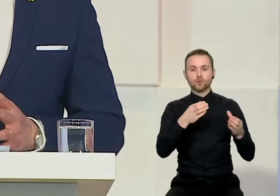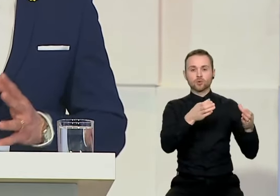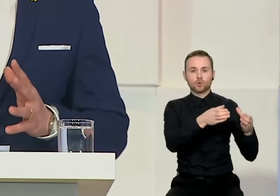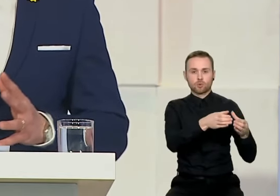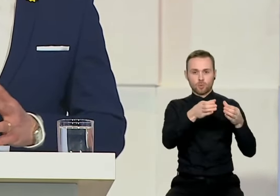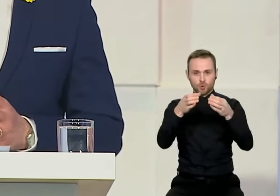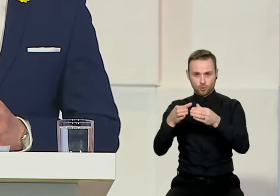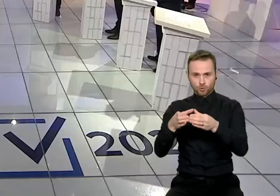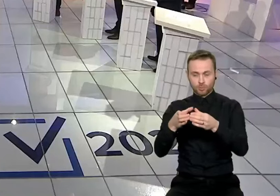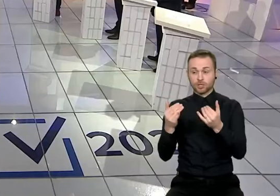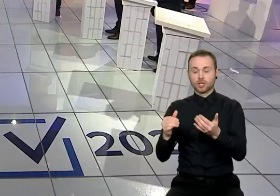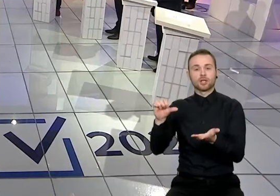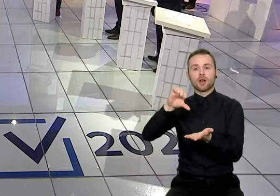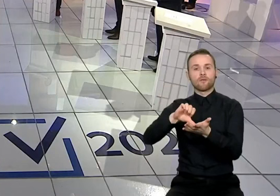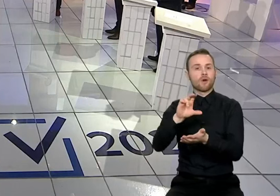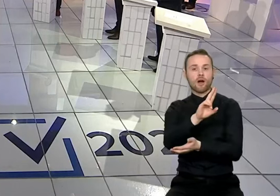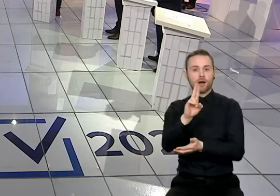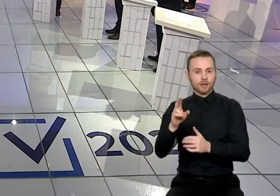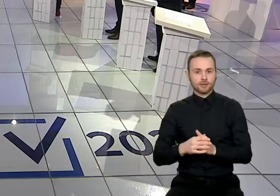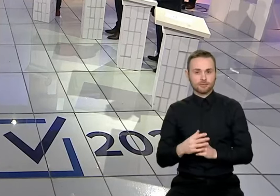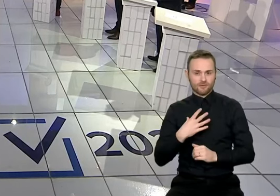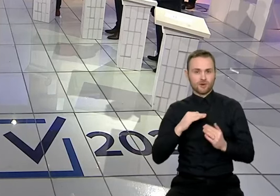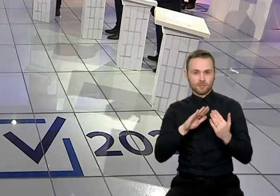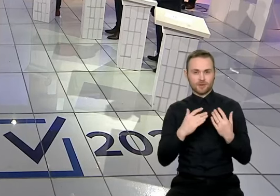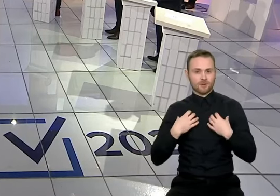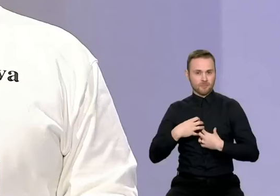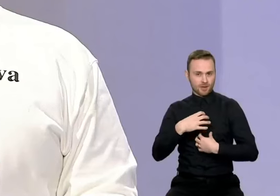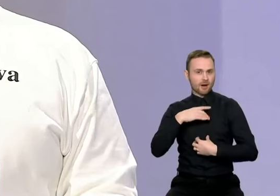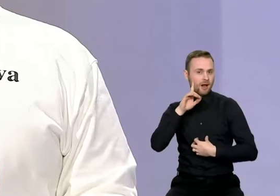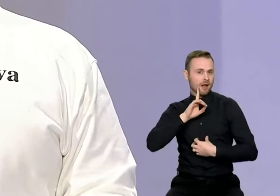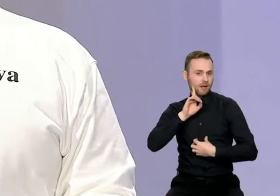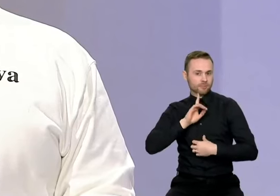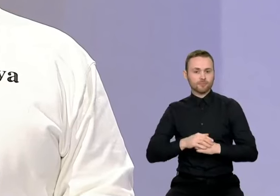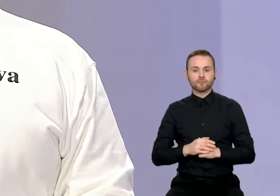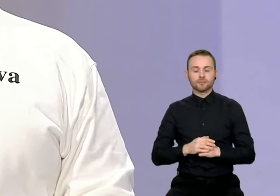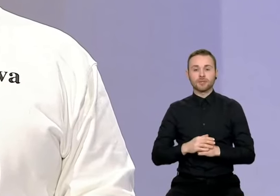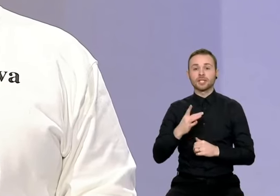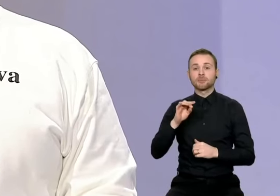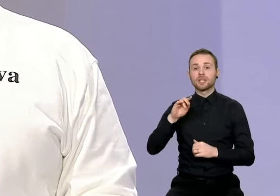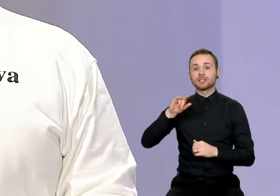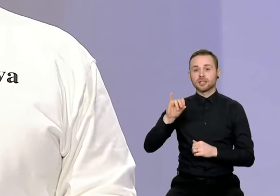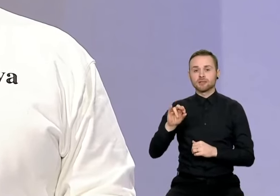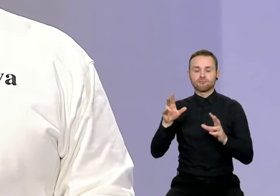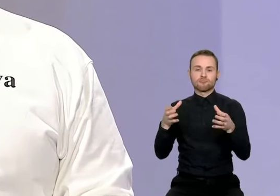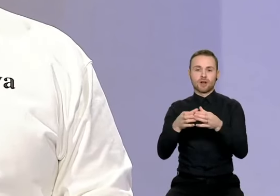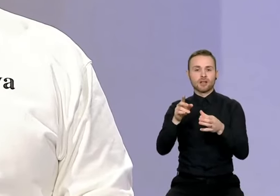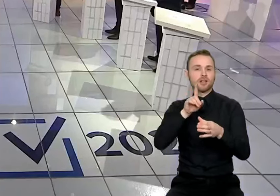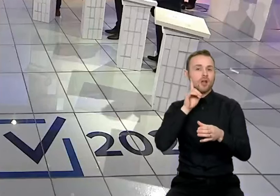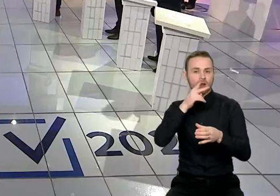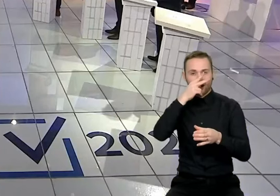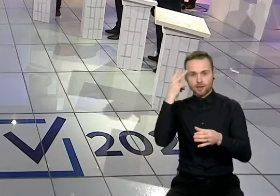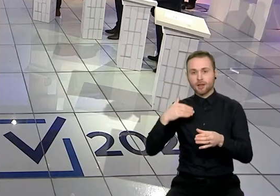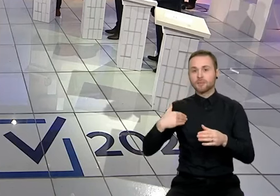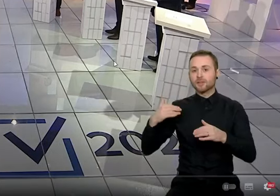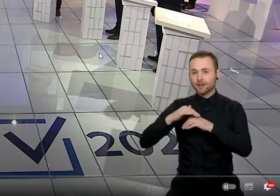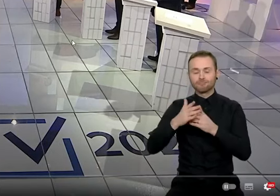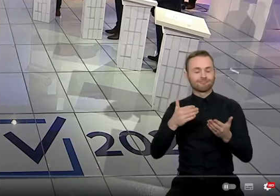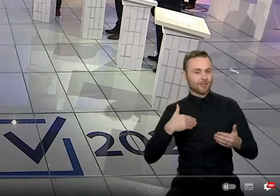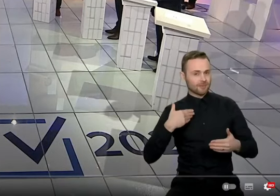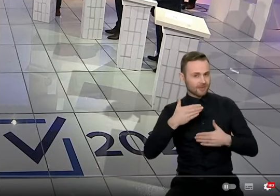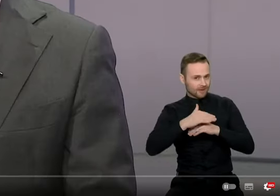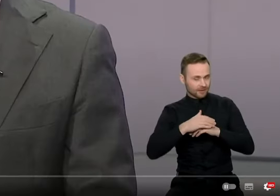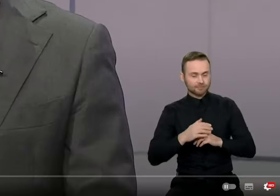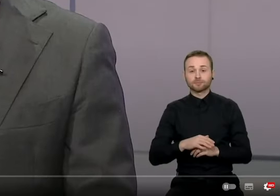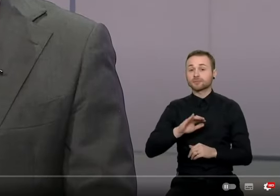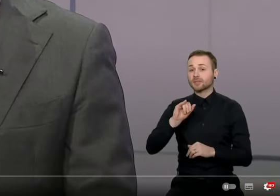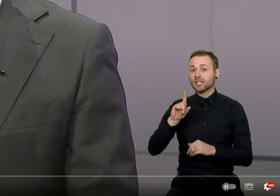laidoje dalyvauja šie kandidatai į Vilniaus merus. Ramojus Girinskas, partija Jaunojo Lietuva. Labas vakaras. Labas vakaras. Stasisė